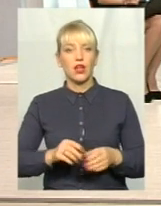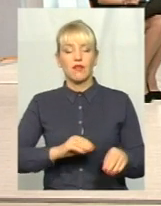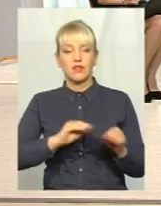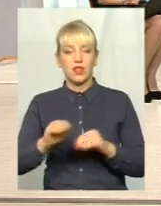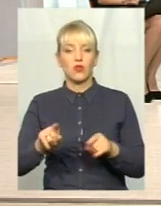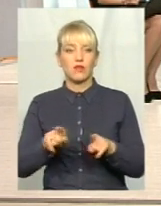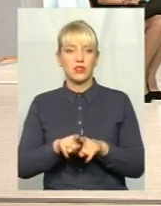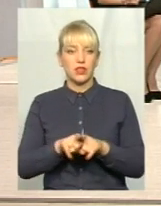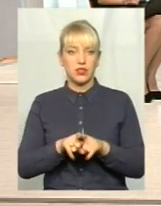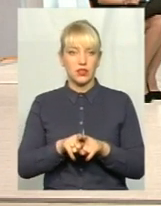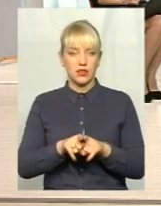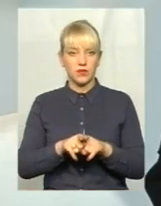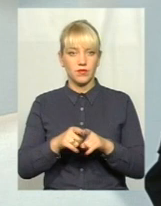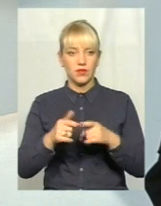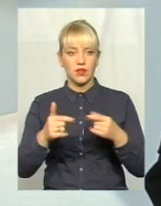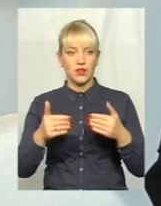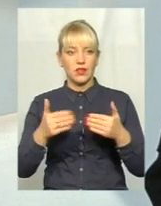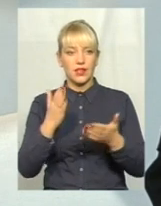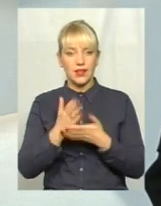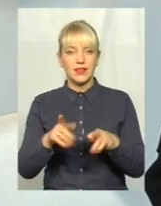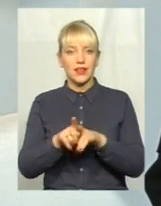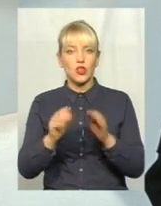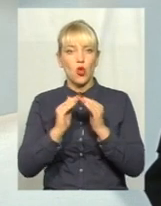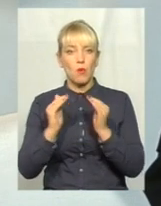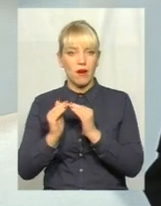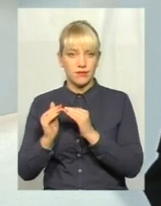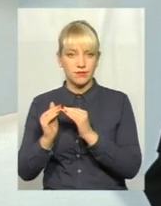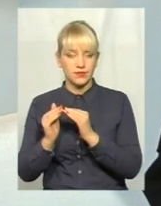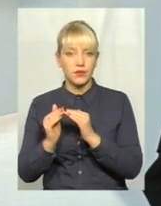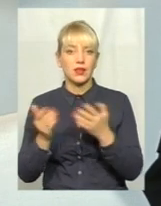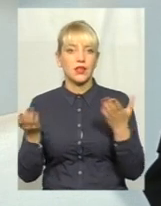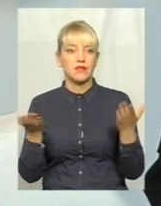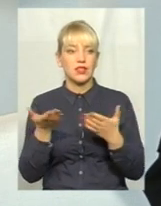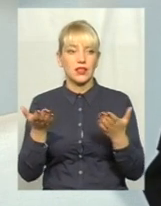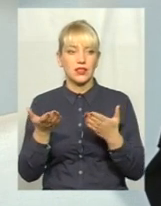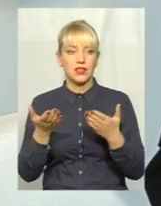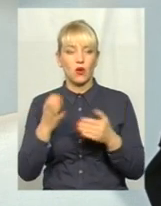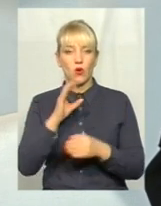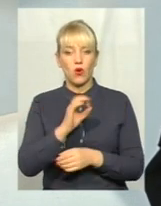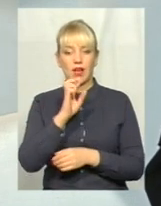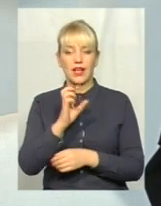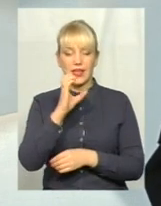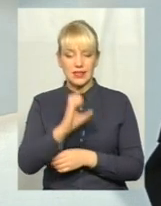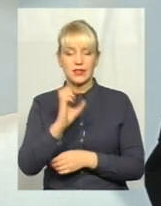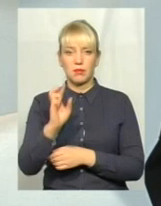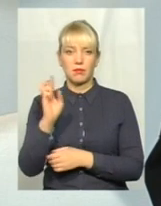ворота. Є такі будинки, в яких ОСББ